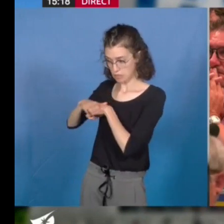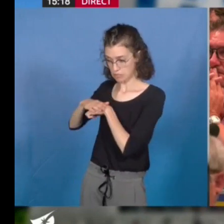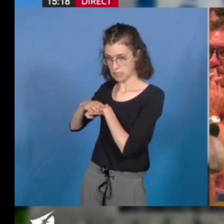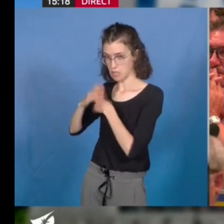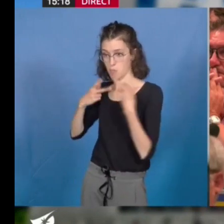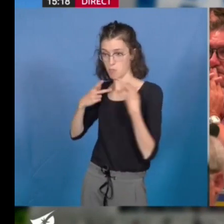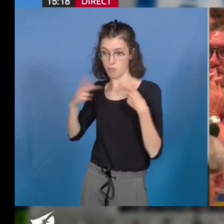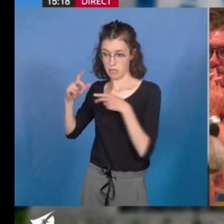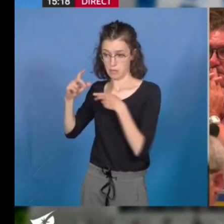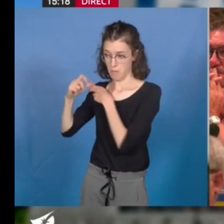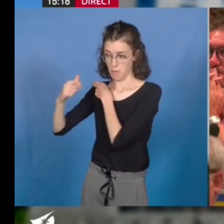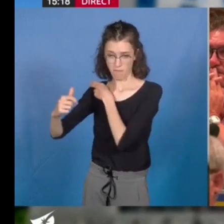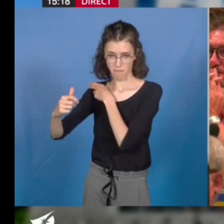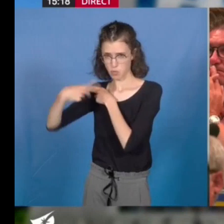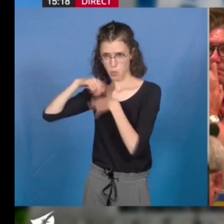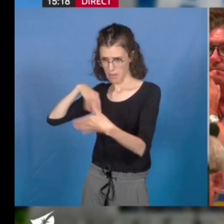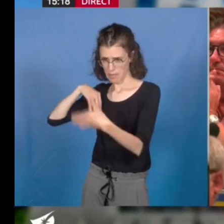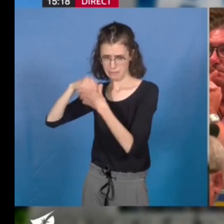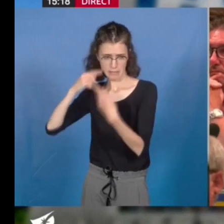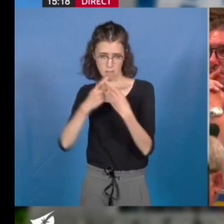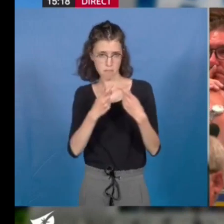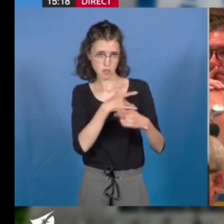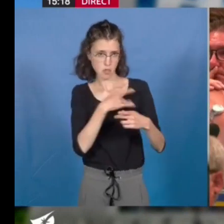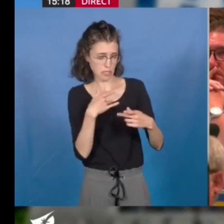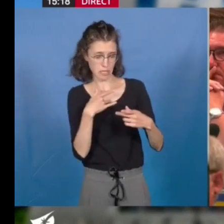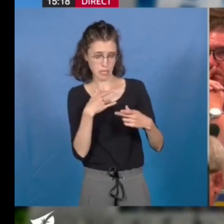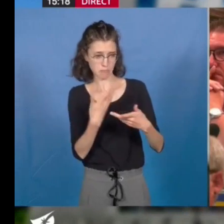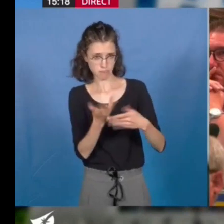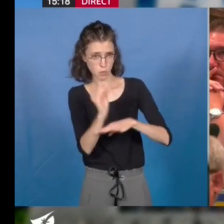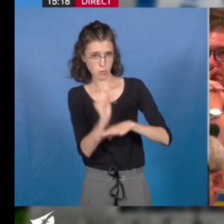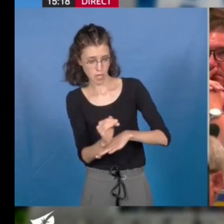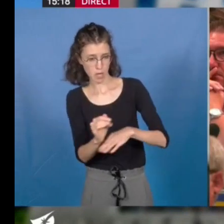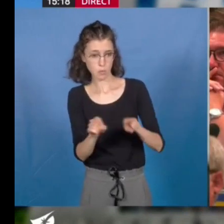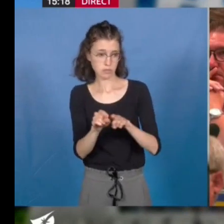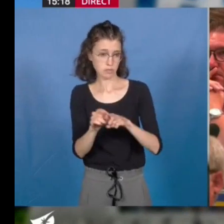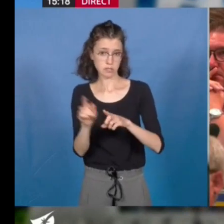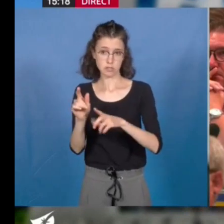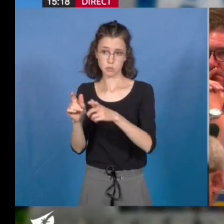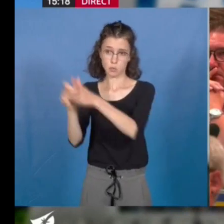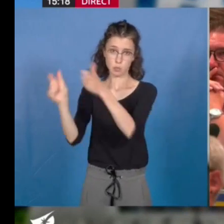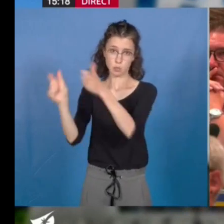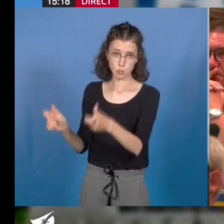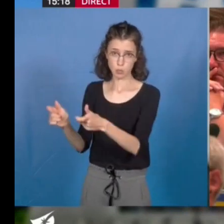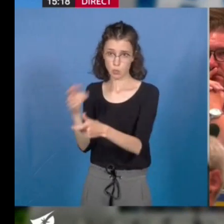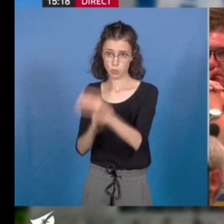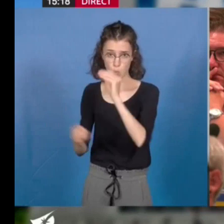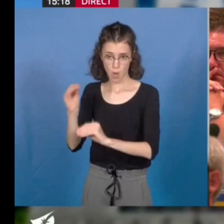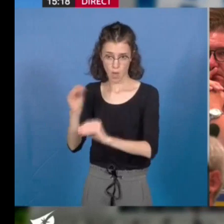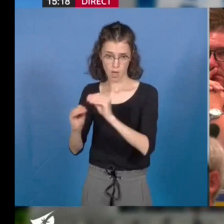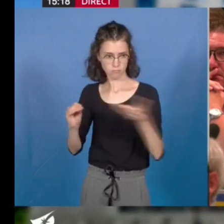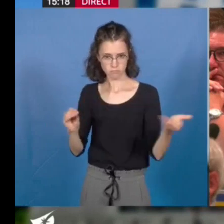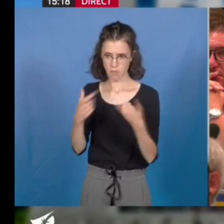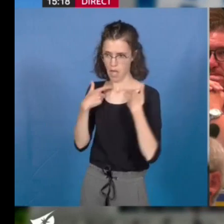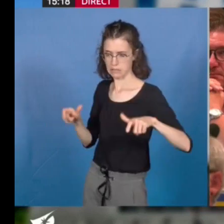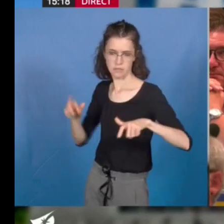collectivité doit faciliter l'accès aux structures de soins à travers ces transports en commun